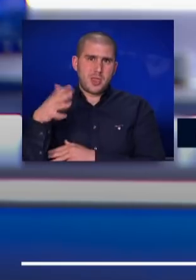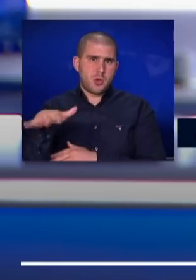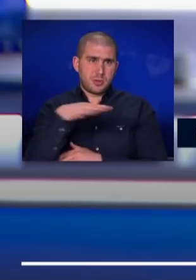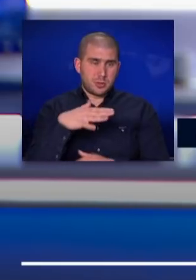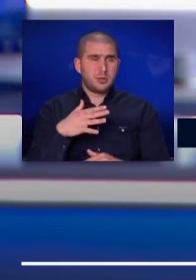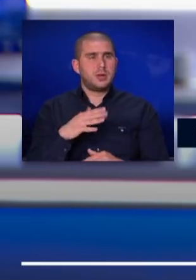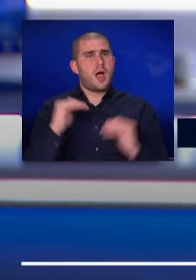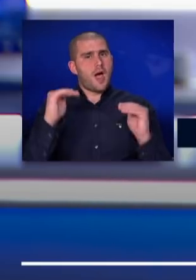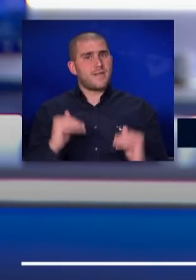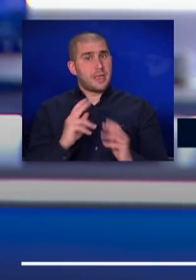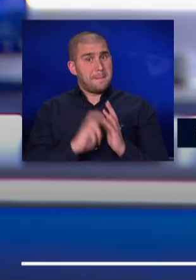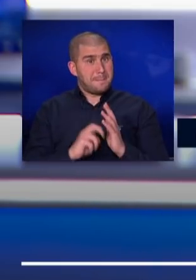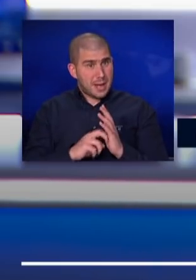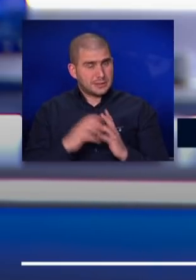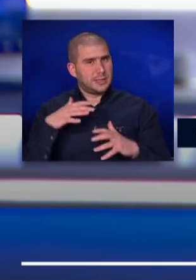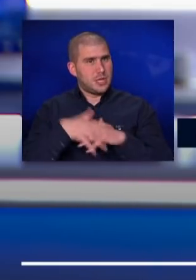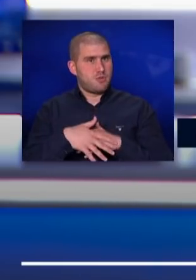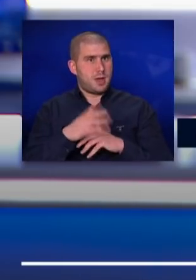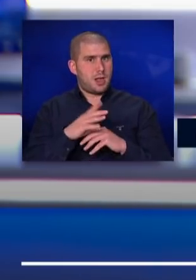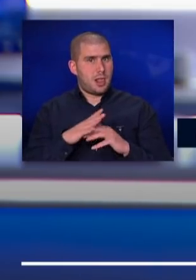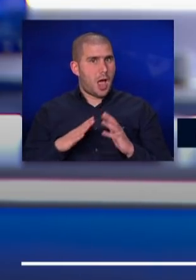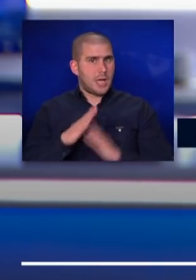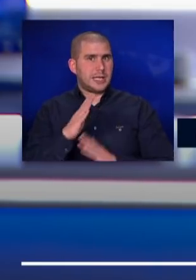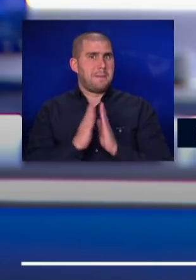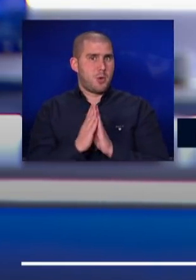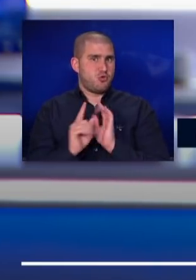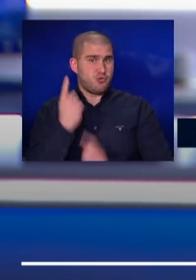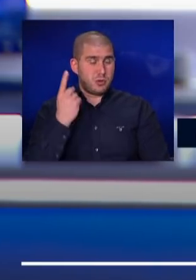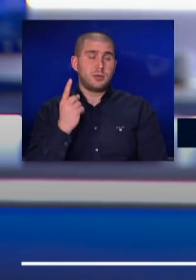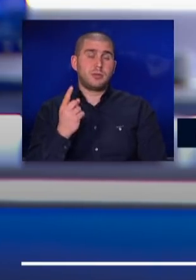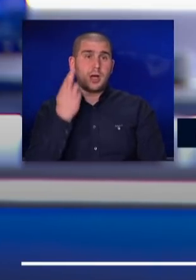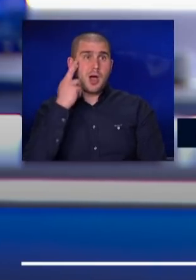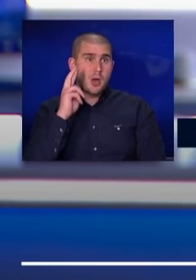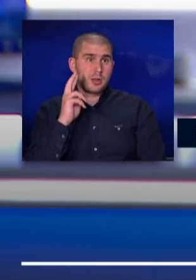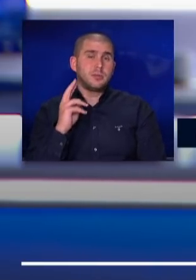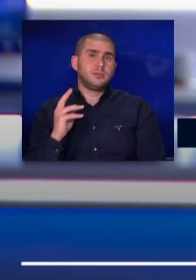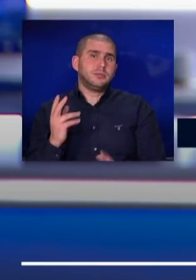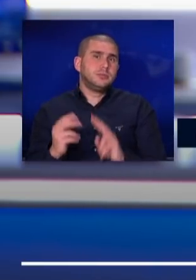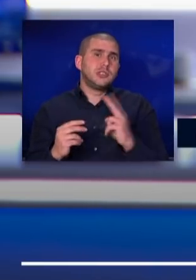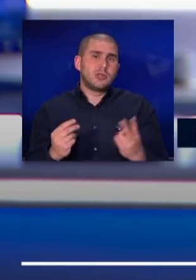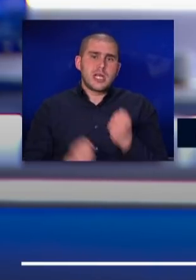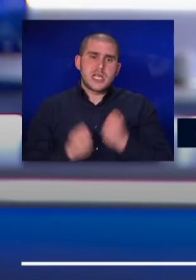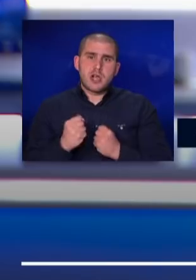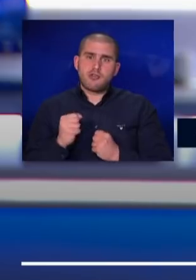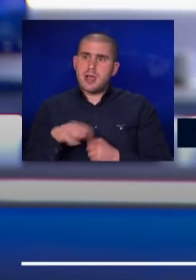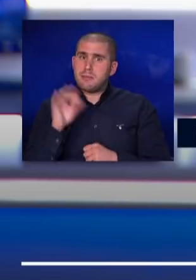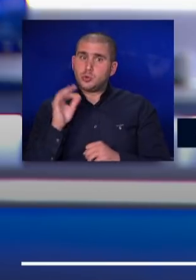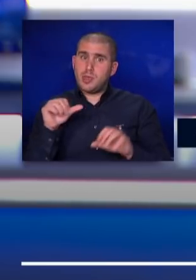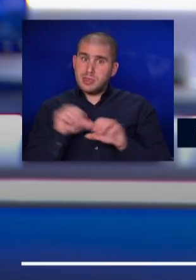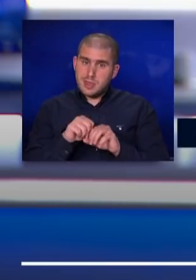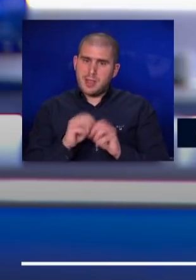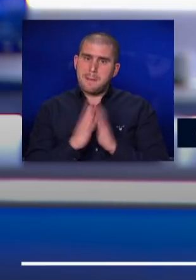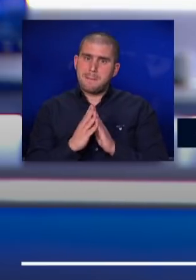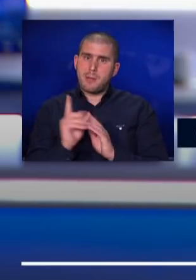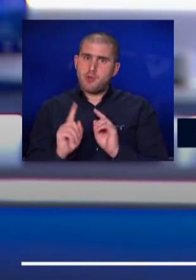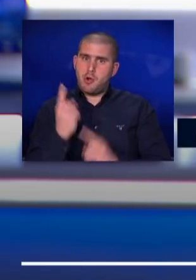הופכתת המס בעצם תגרום להיעצת הביקושים, כשהרעיון הוא כנגד זה שקשה להשיג נפט, שהביקושים לא יעלו